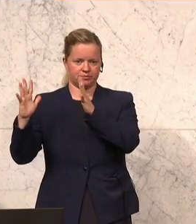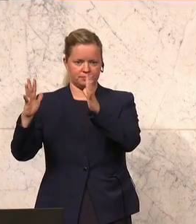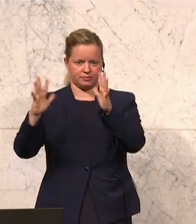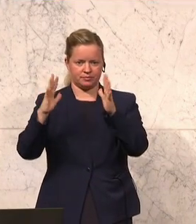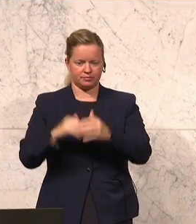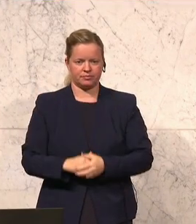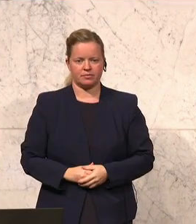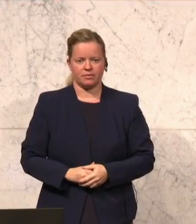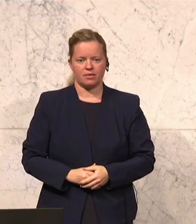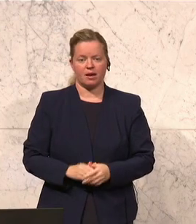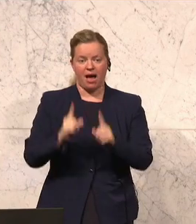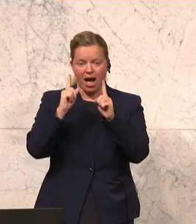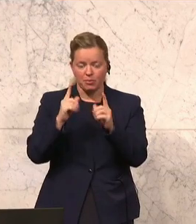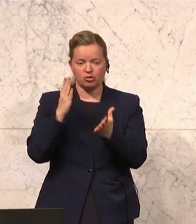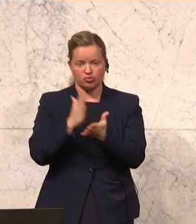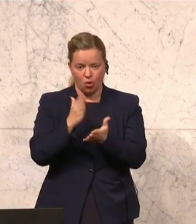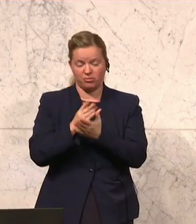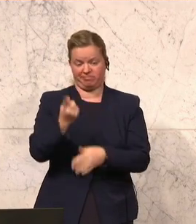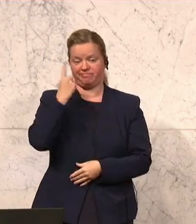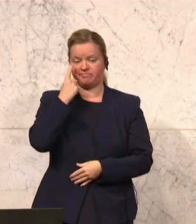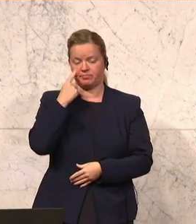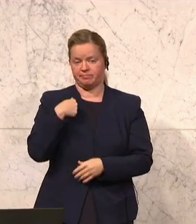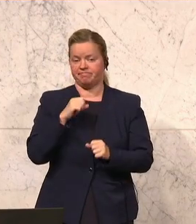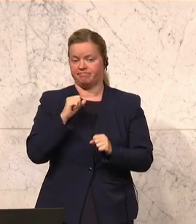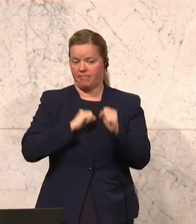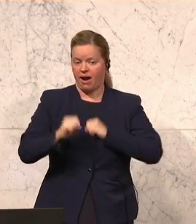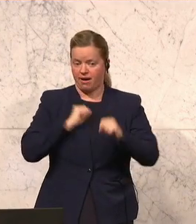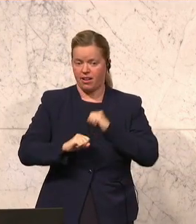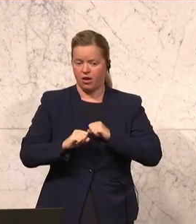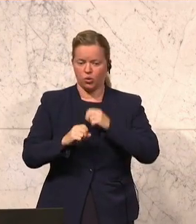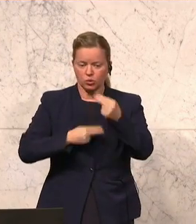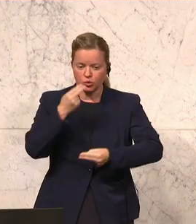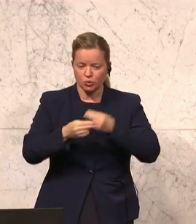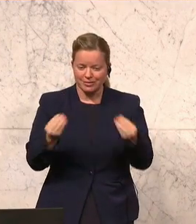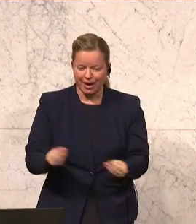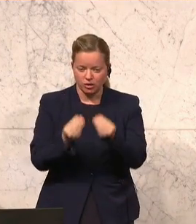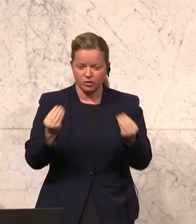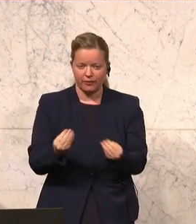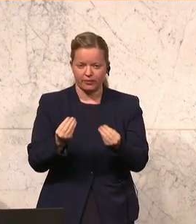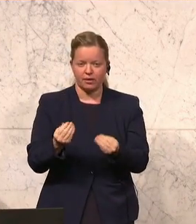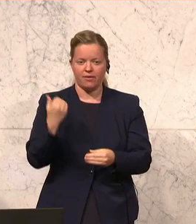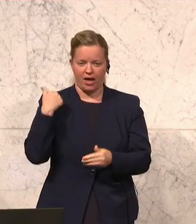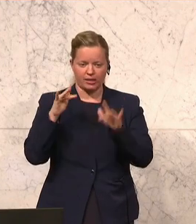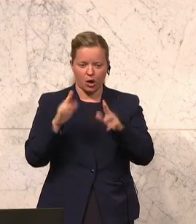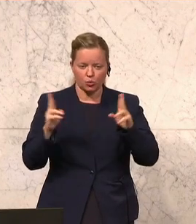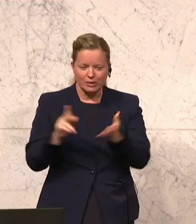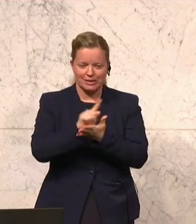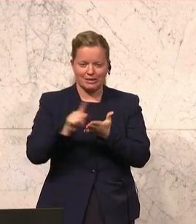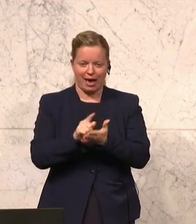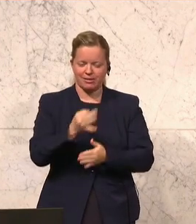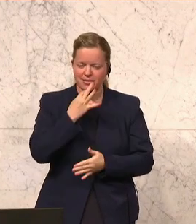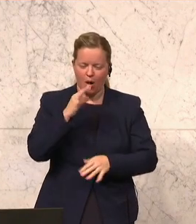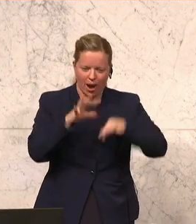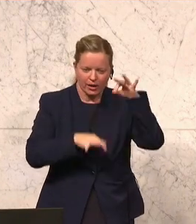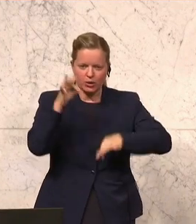Was ich aber schon sehr bemängeln muss beim Untersuchungsgegenstand, und wir hatten ja sehr kurze Zeit, um ihn auch eingehend zu analysieren, ist,